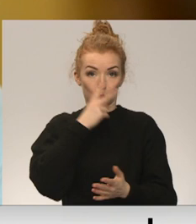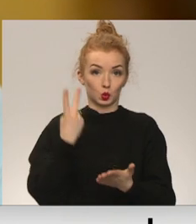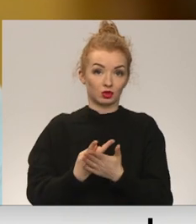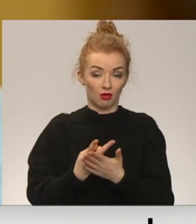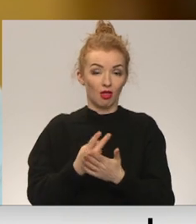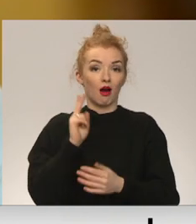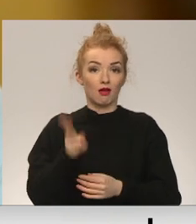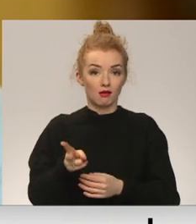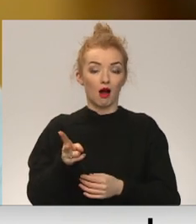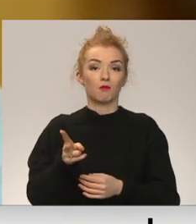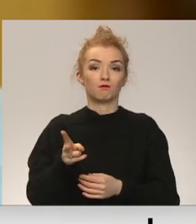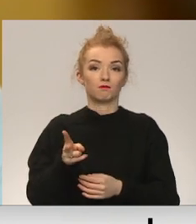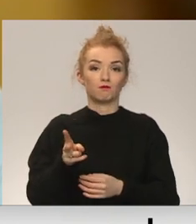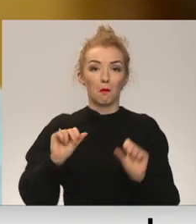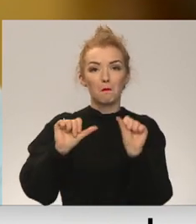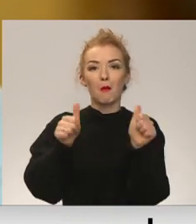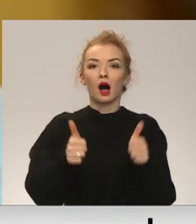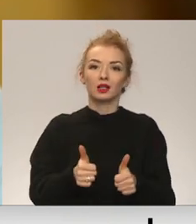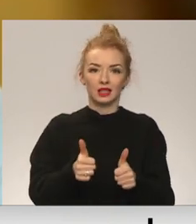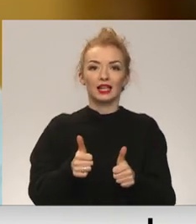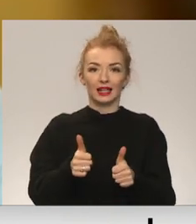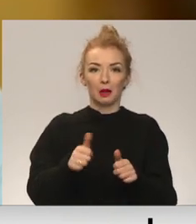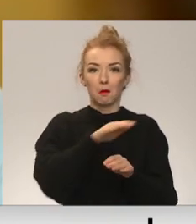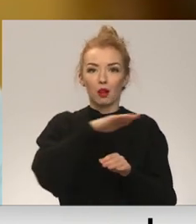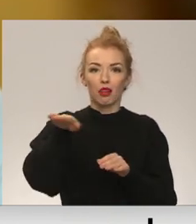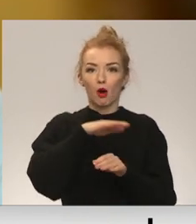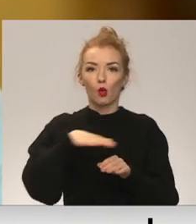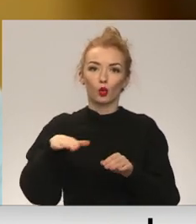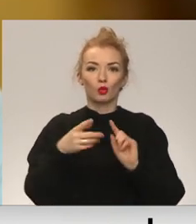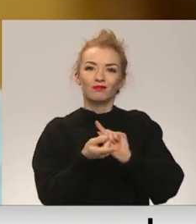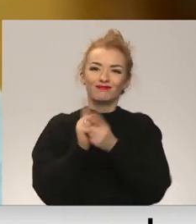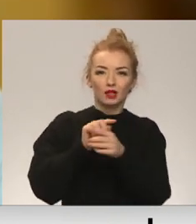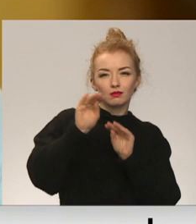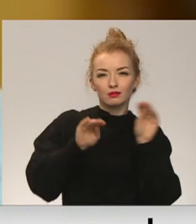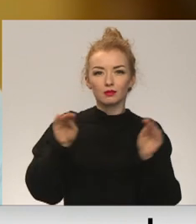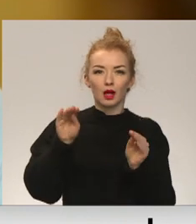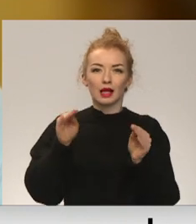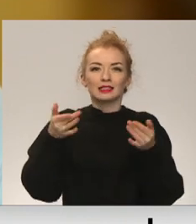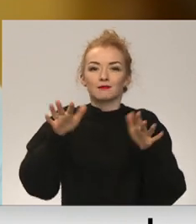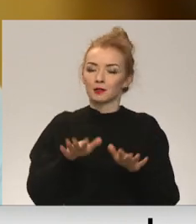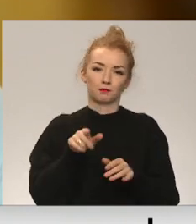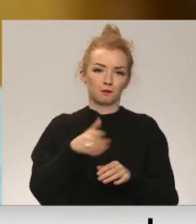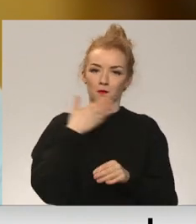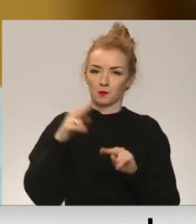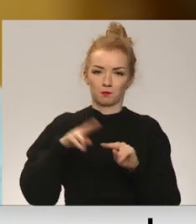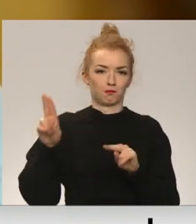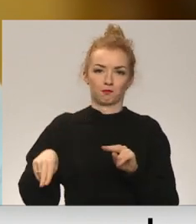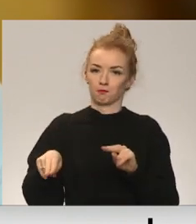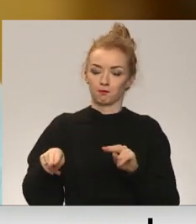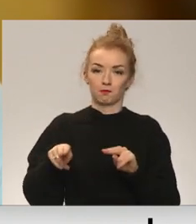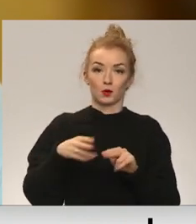bija stāda, kad mākslīgi šo lauktu pārkārtošanu nav pieļaujuma, nav atļaujuma. Tā kā jūs man prasat, vai